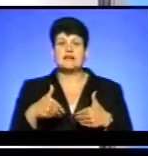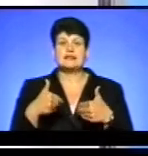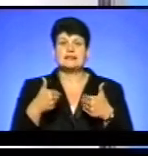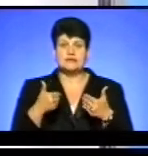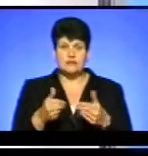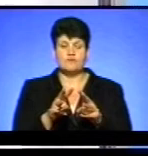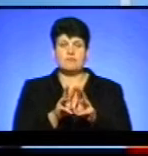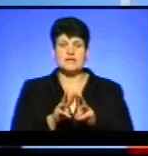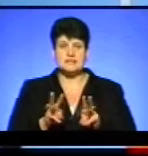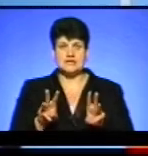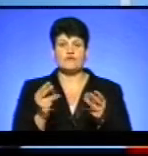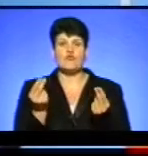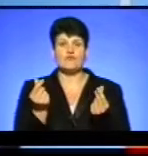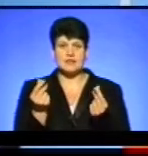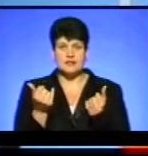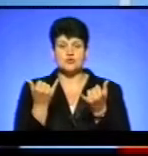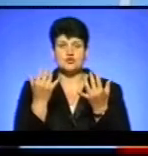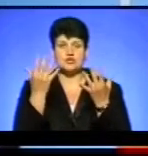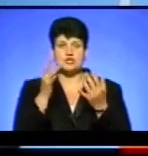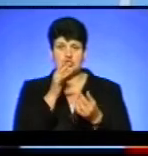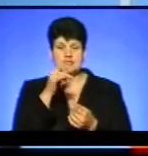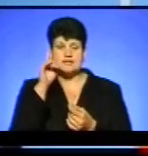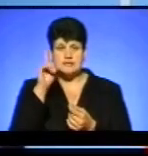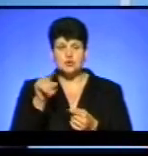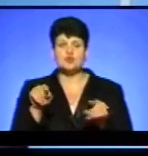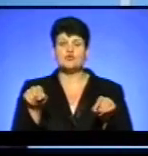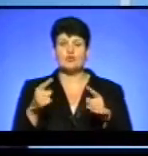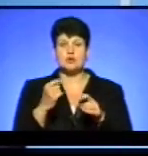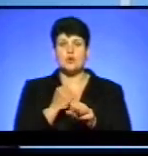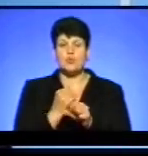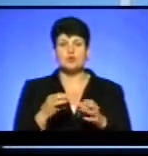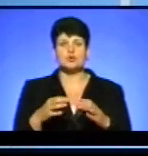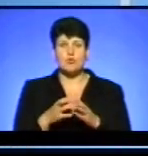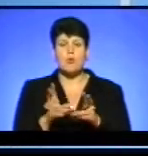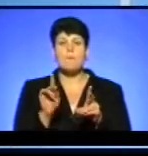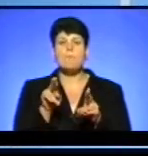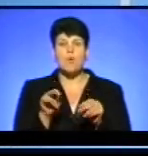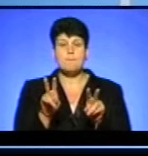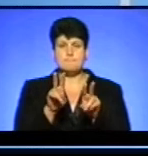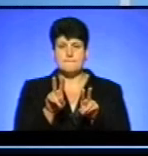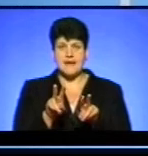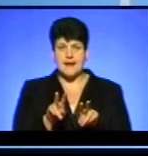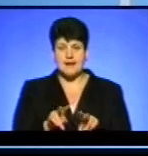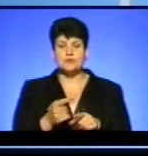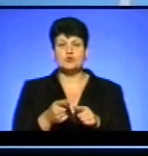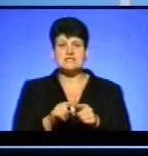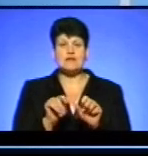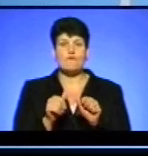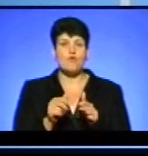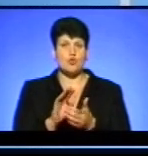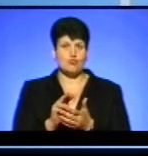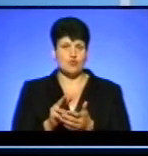до Міністерства фінансів. І на сьогоднішній час знаю, що створена робоча група по перегляду даної формули.